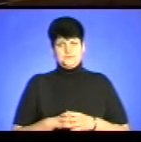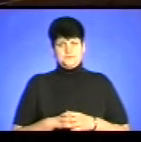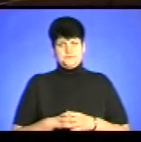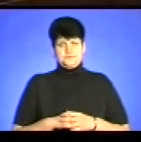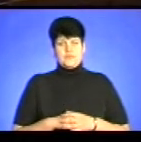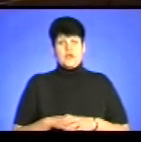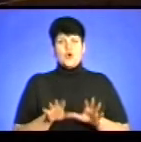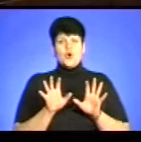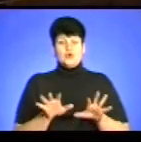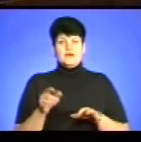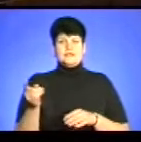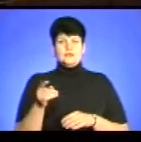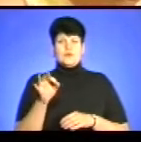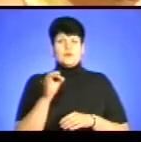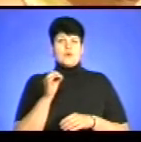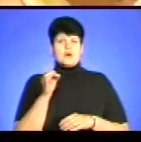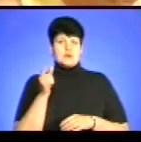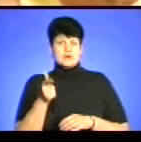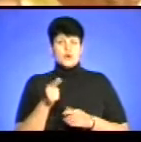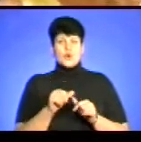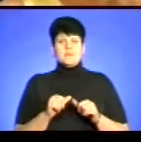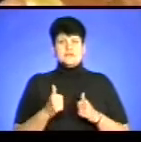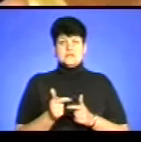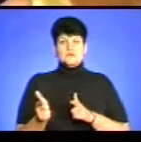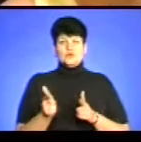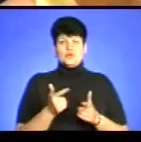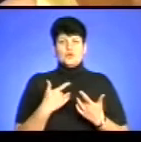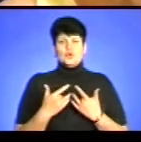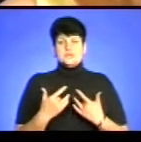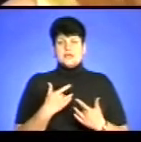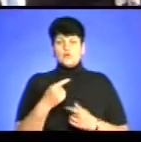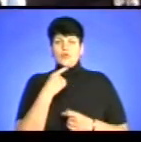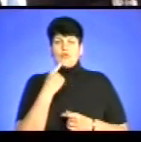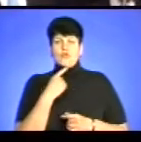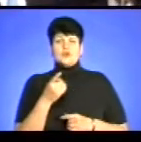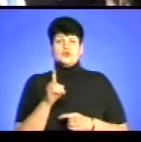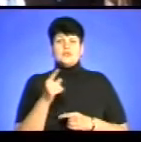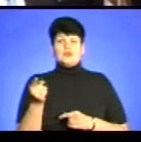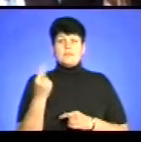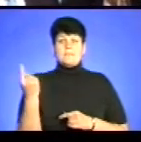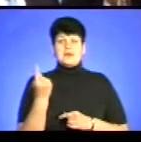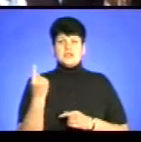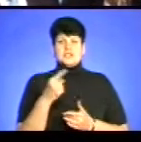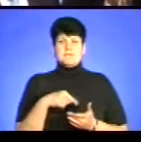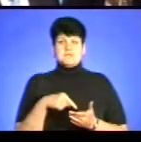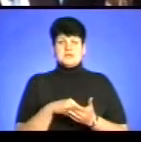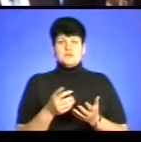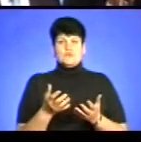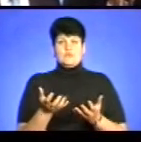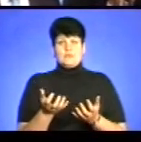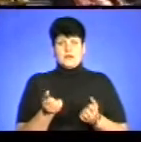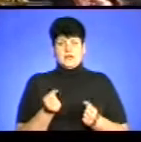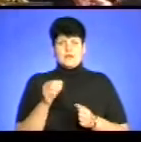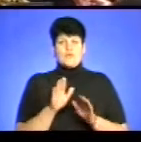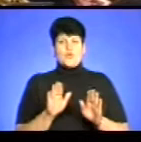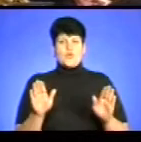Голова Тернопільського оргкомітету з підготовки концерту Іван Гонтар каже, Тернопіль став першим містом у турі хору, тому